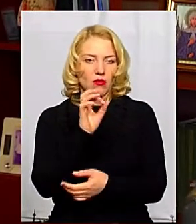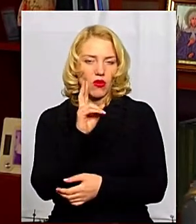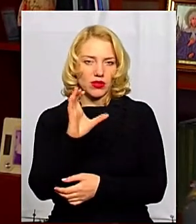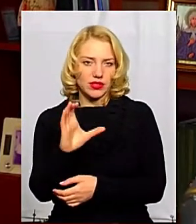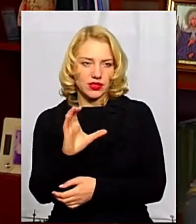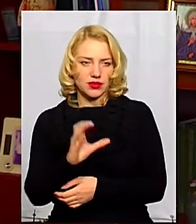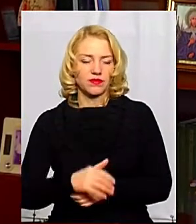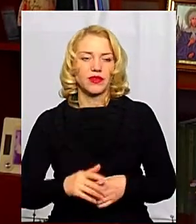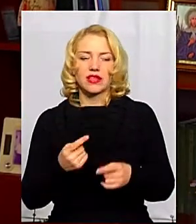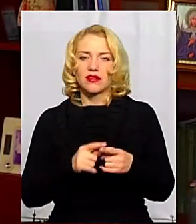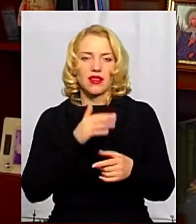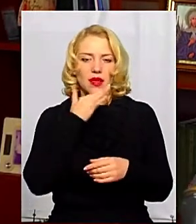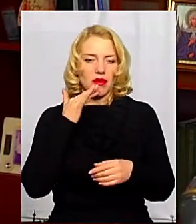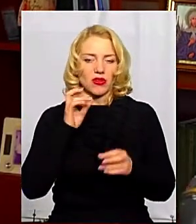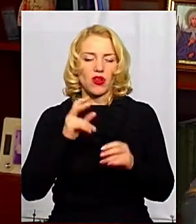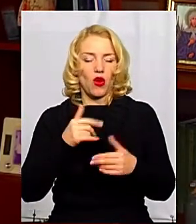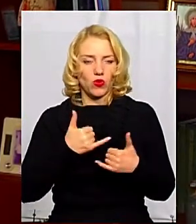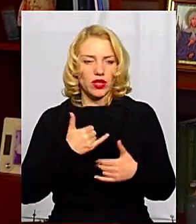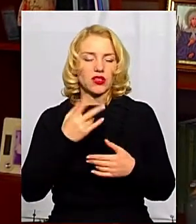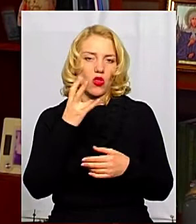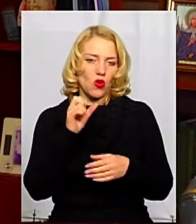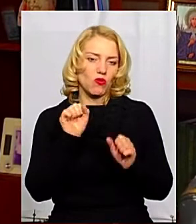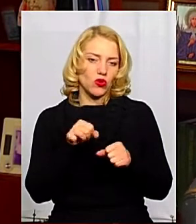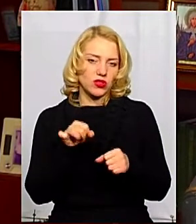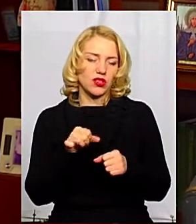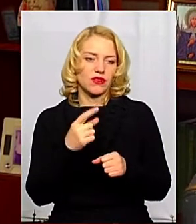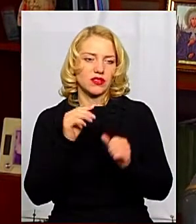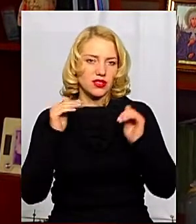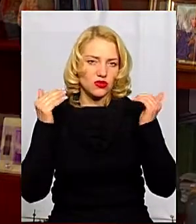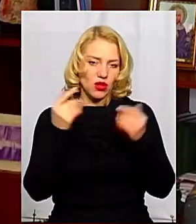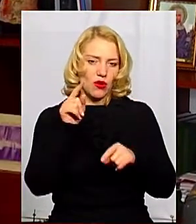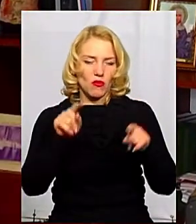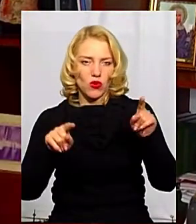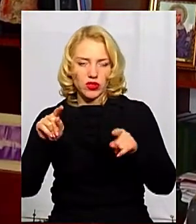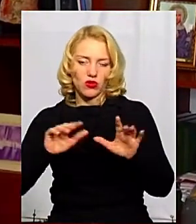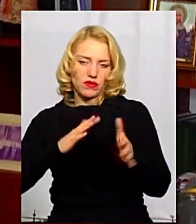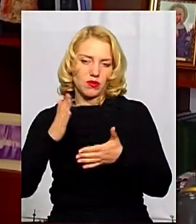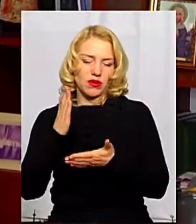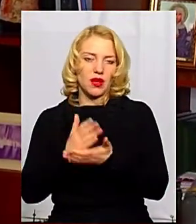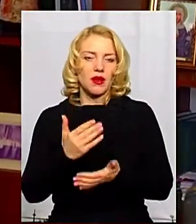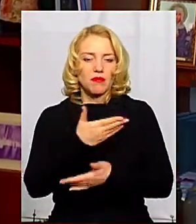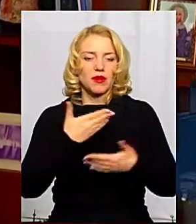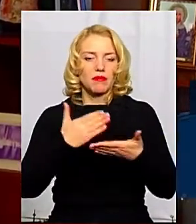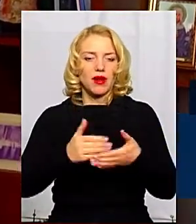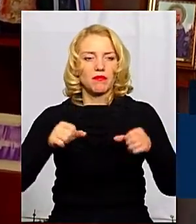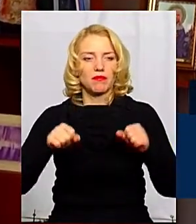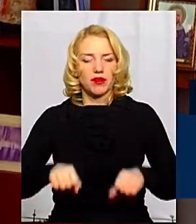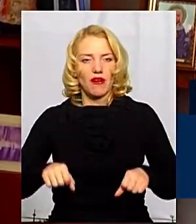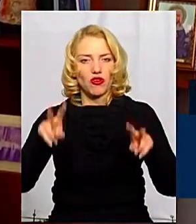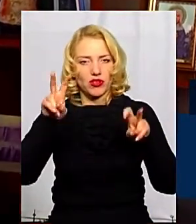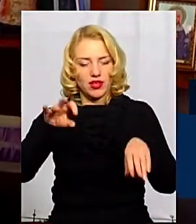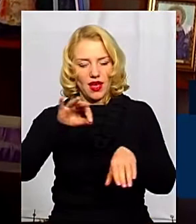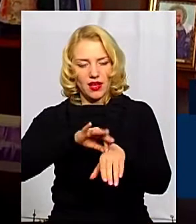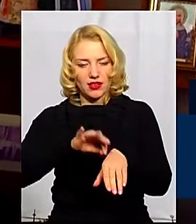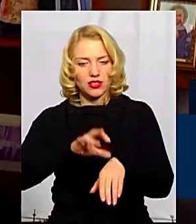мейцеровські, не так багато, як у нас, але можливість там ізолювати поодинокі випадки в них є. Ми маємо право ставити діагноз, саме